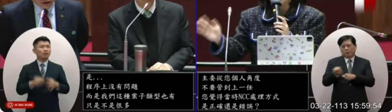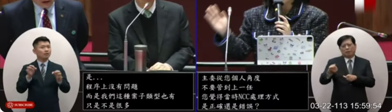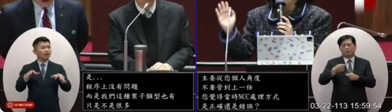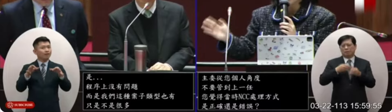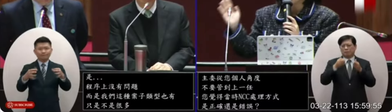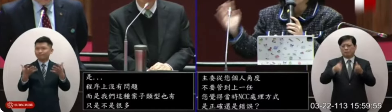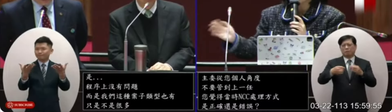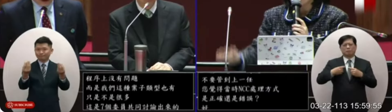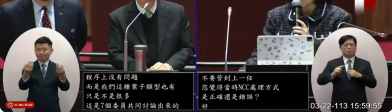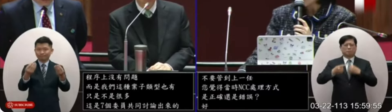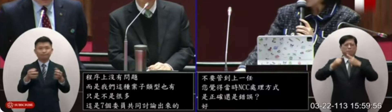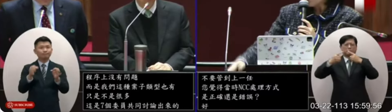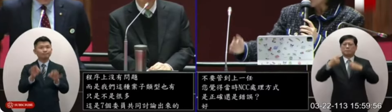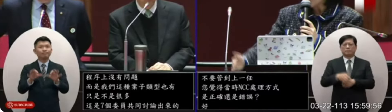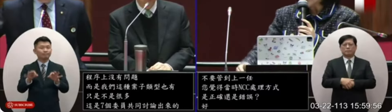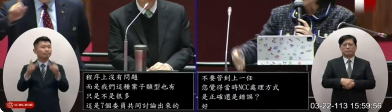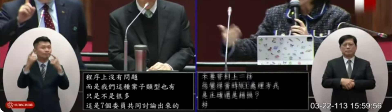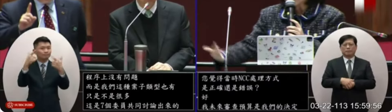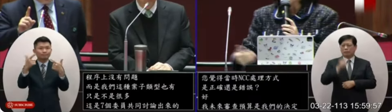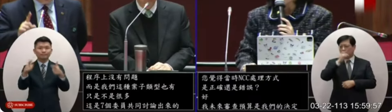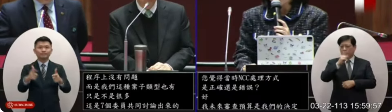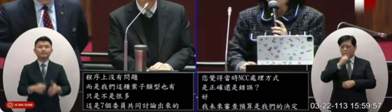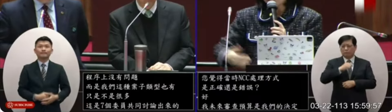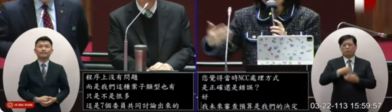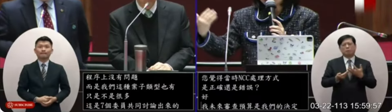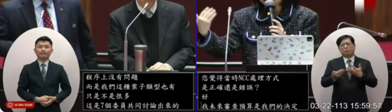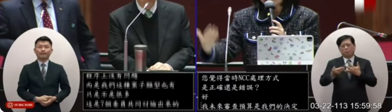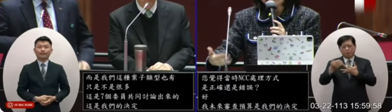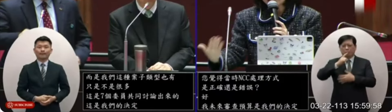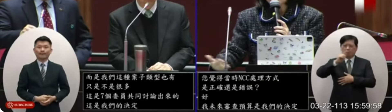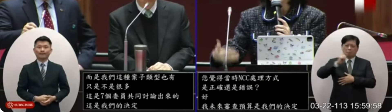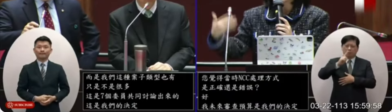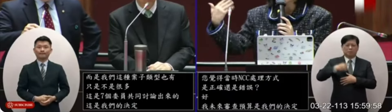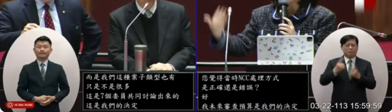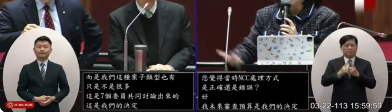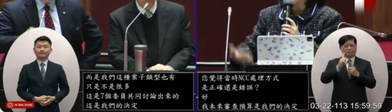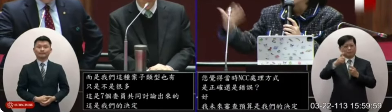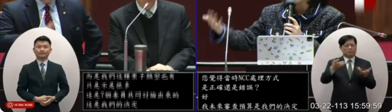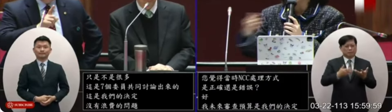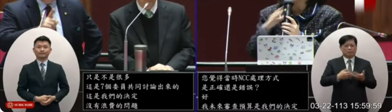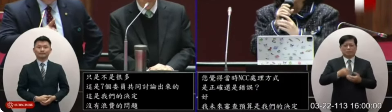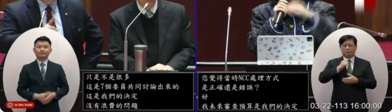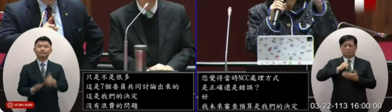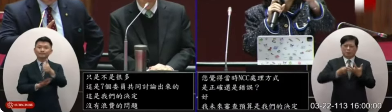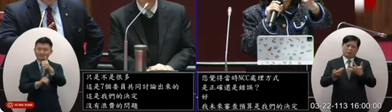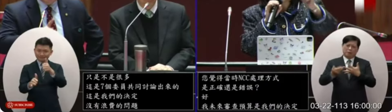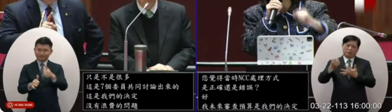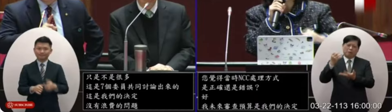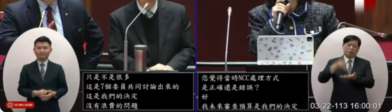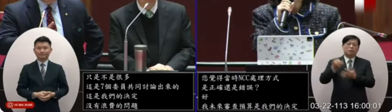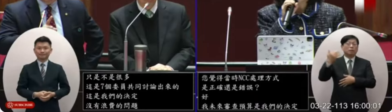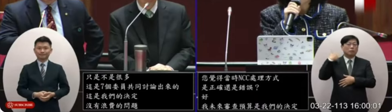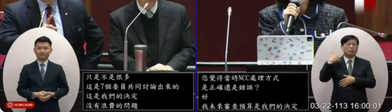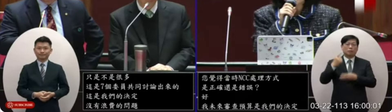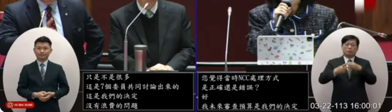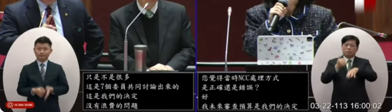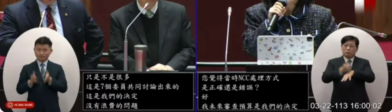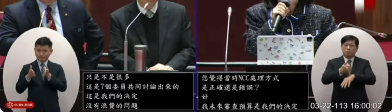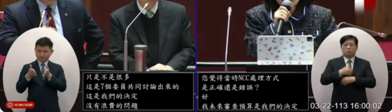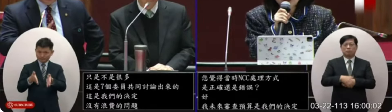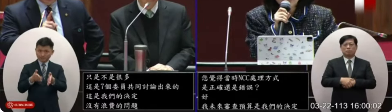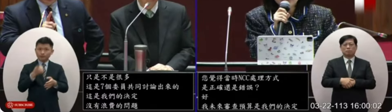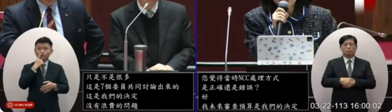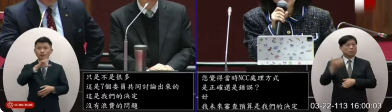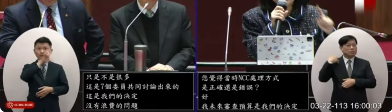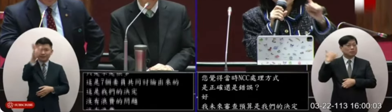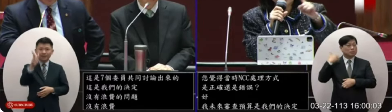沒有浪費的問題沒有浪費的斷的再審不斷的一個案子又打又打又打不斷的針對